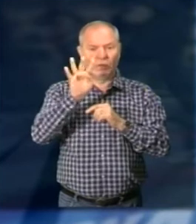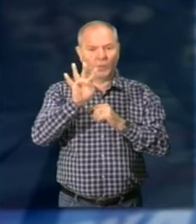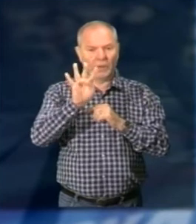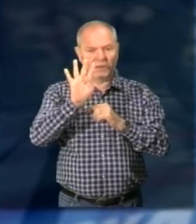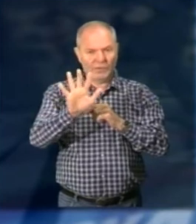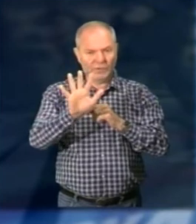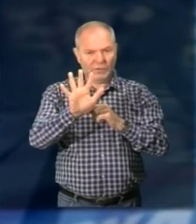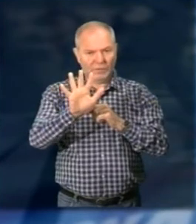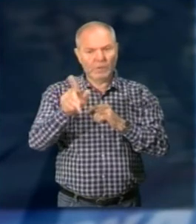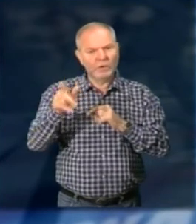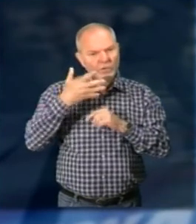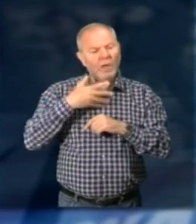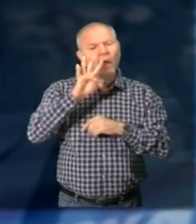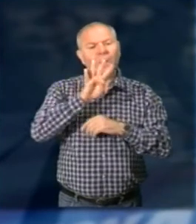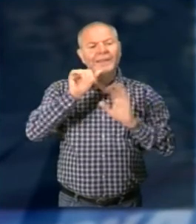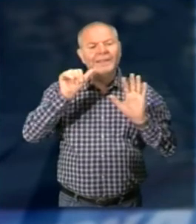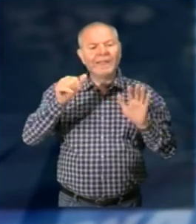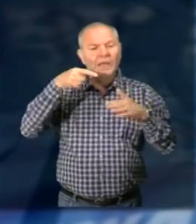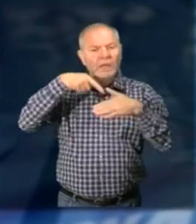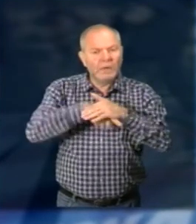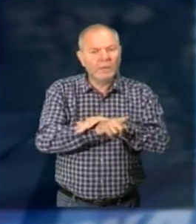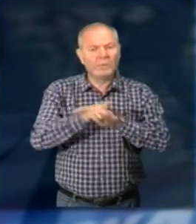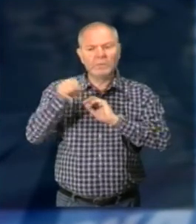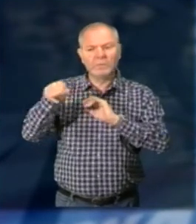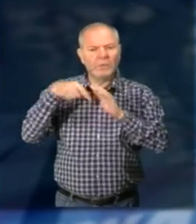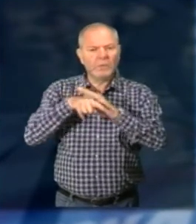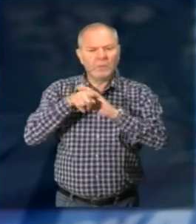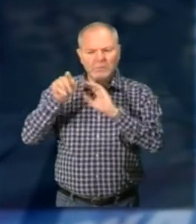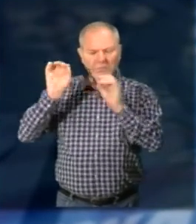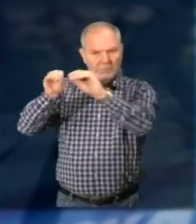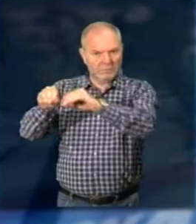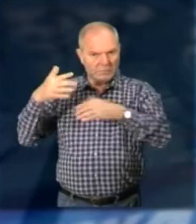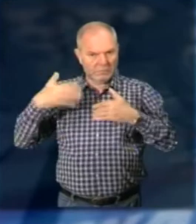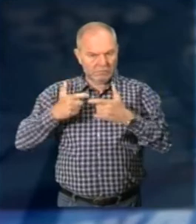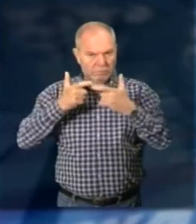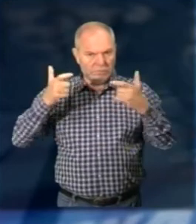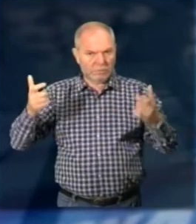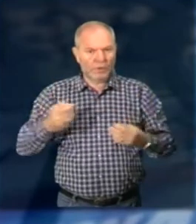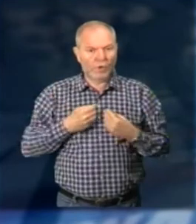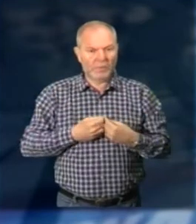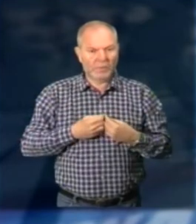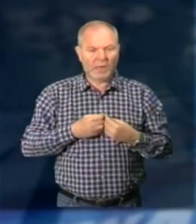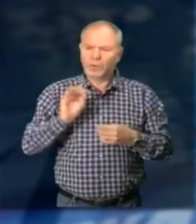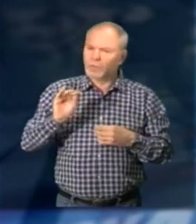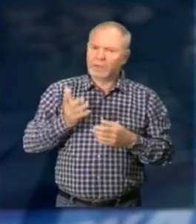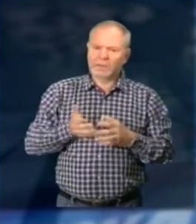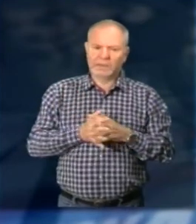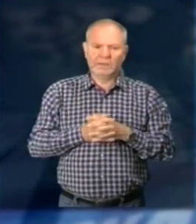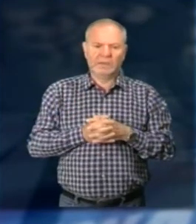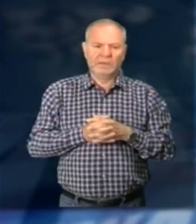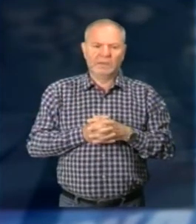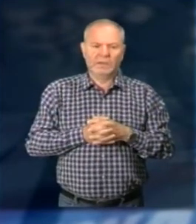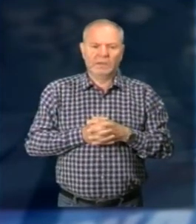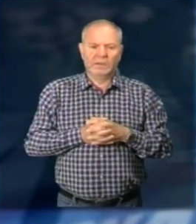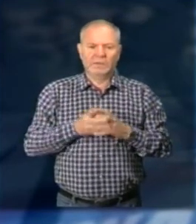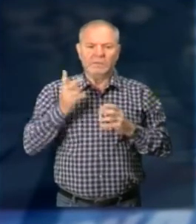46 richiedenti asilo Abbiamo detto a Sindaco che non sono affatto un problema per voi Ma sono addirittura diventate una risorsa Perché e in che modo? Ma